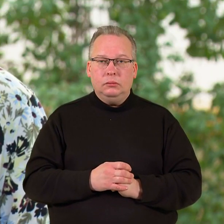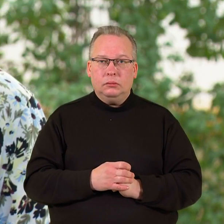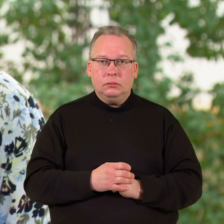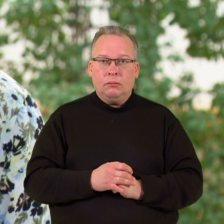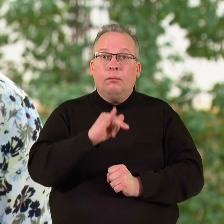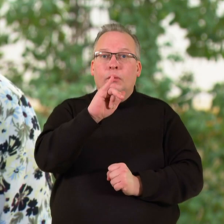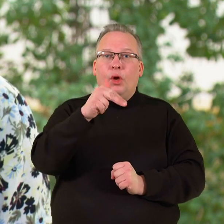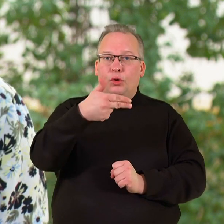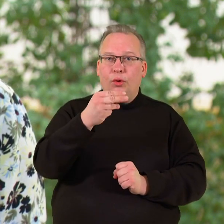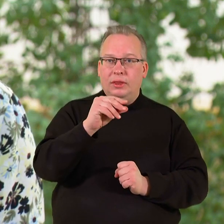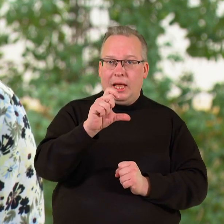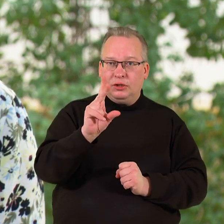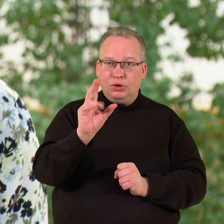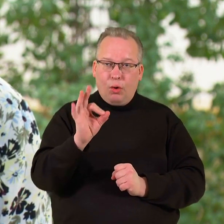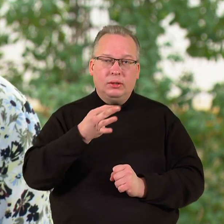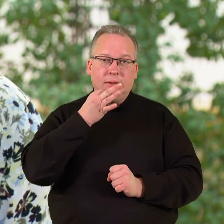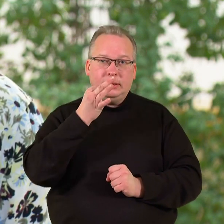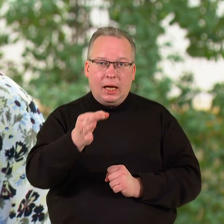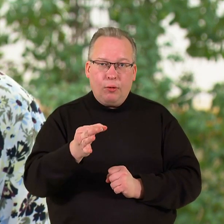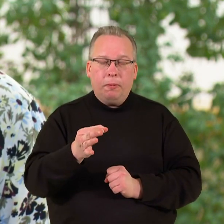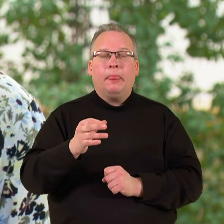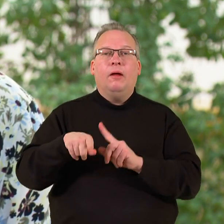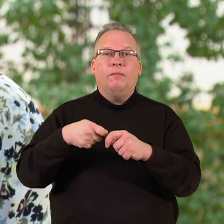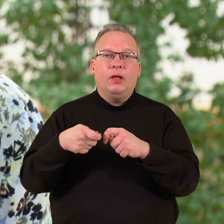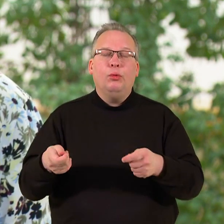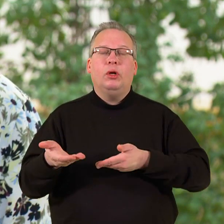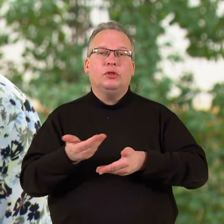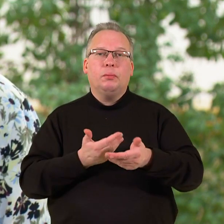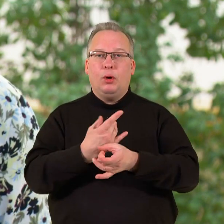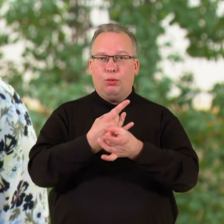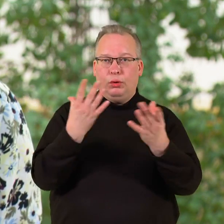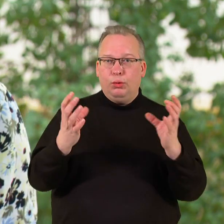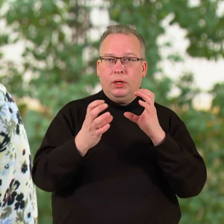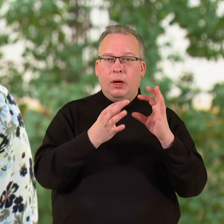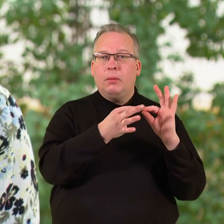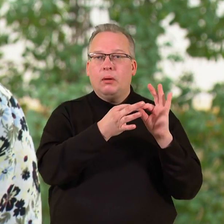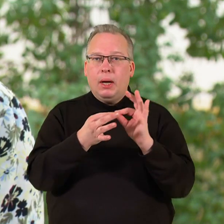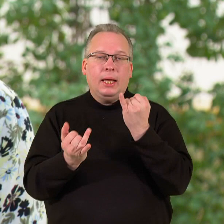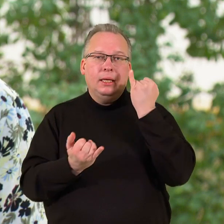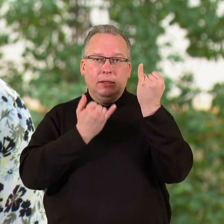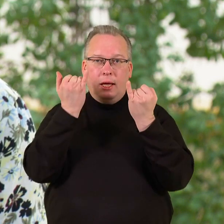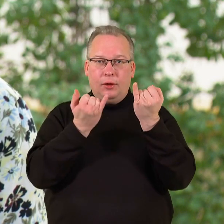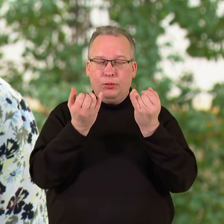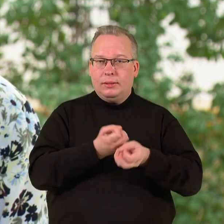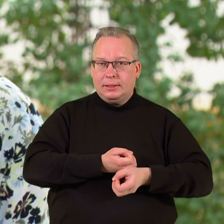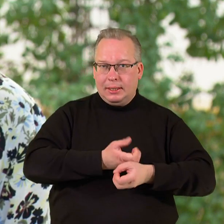UNESCO teigia, kad pilgrimų išvaikščioti takai yra priemonė kultūriniai komunikacijai ir idėjų sklaidai.